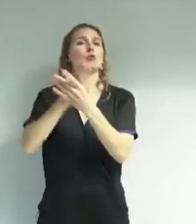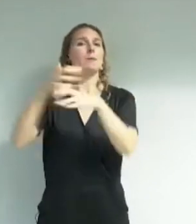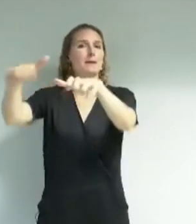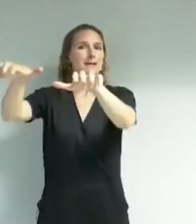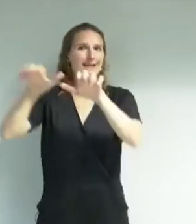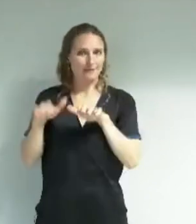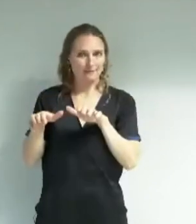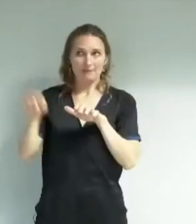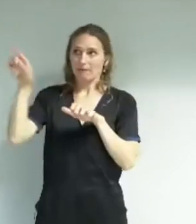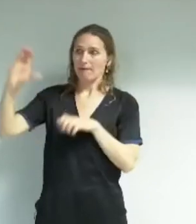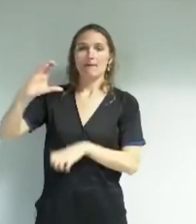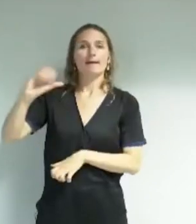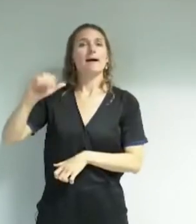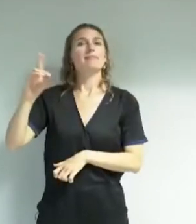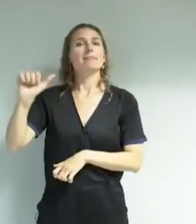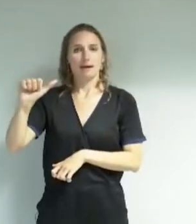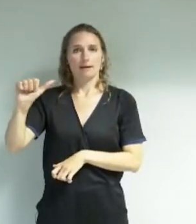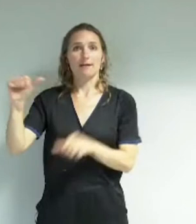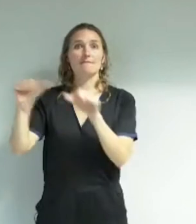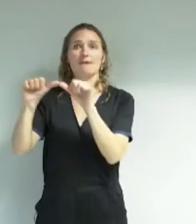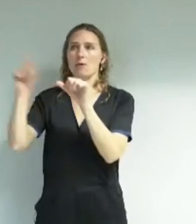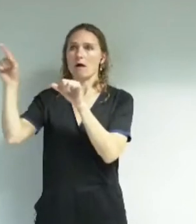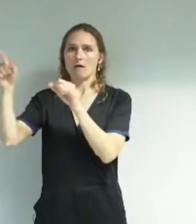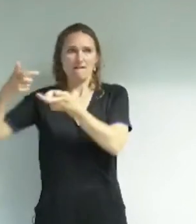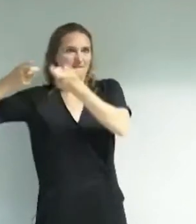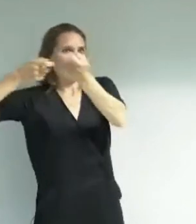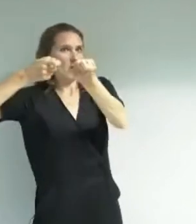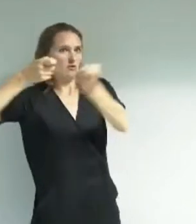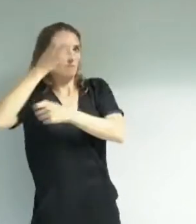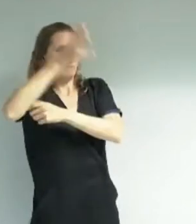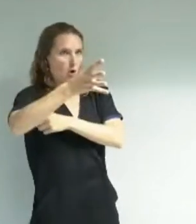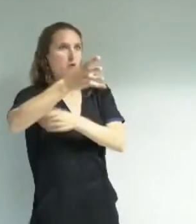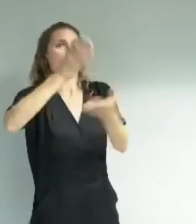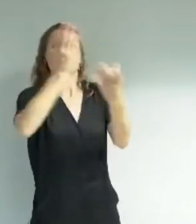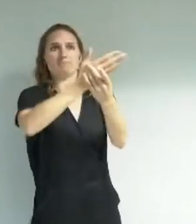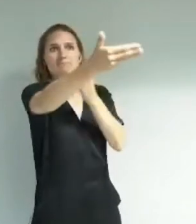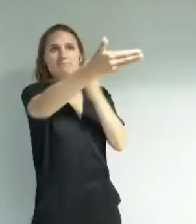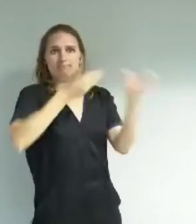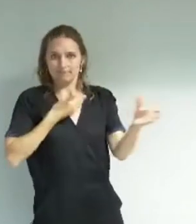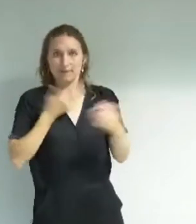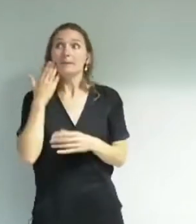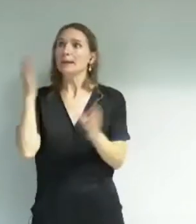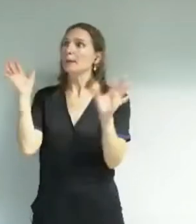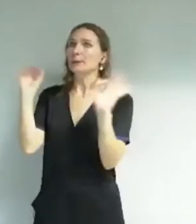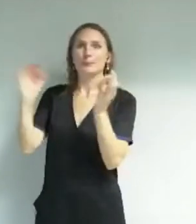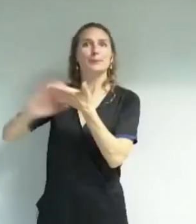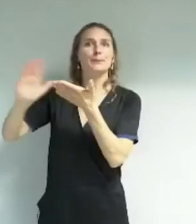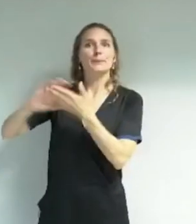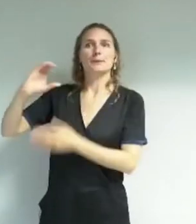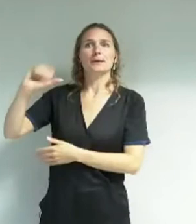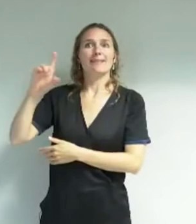Piolle à me remettre ce document la semaine dernière, sans la CADA, le conseil municipal, les grenoblois